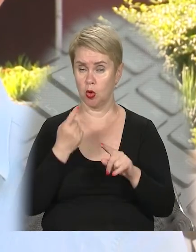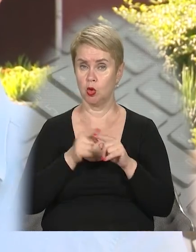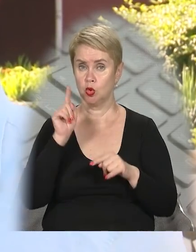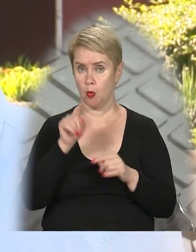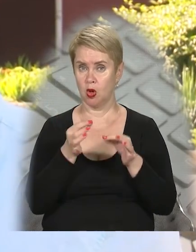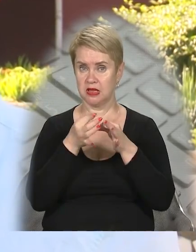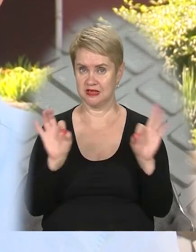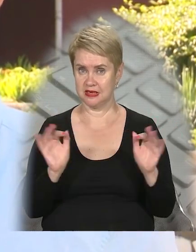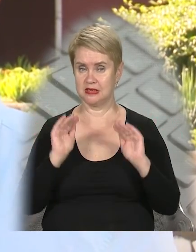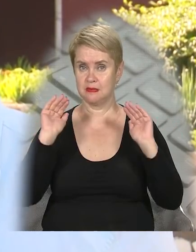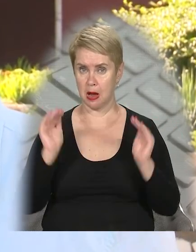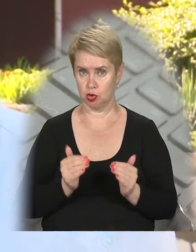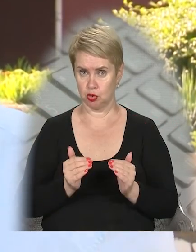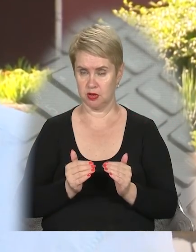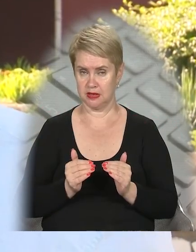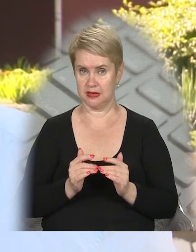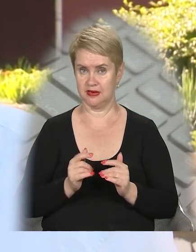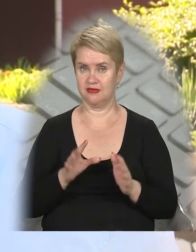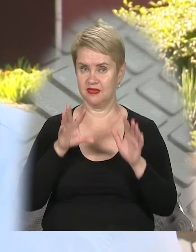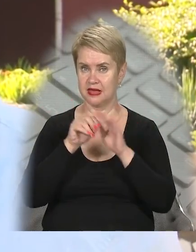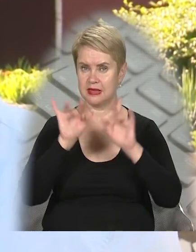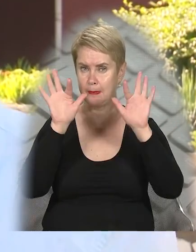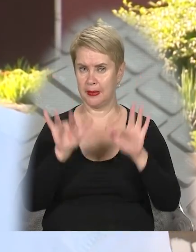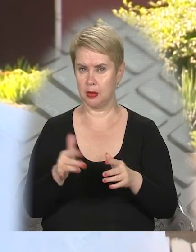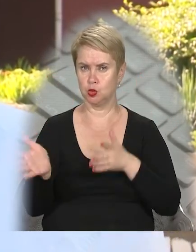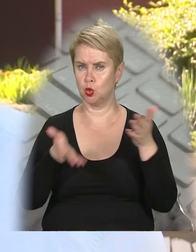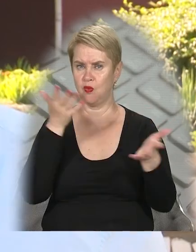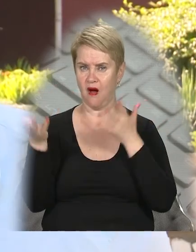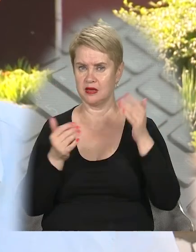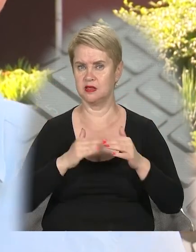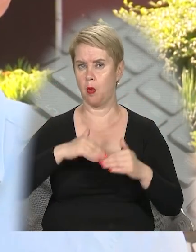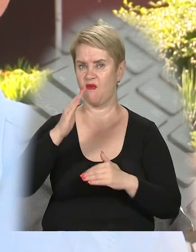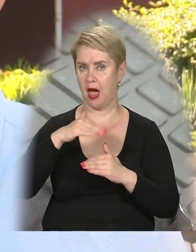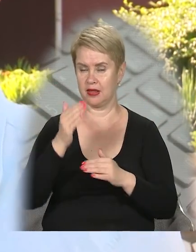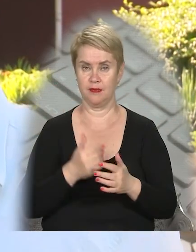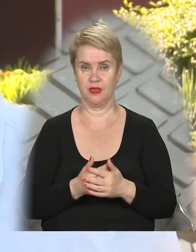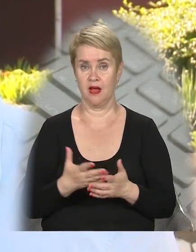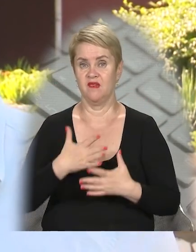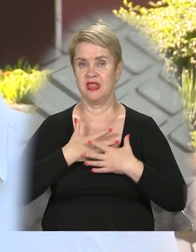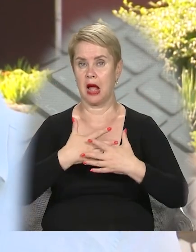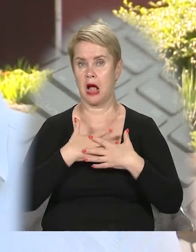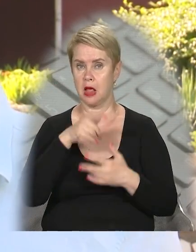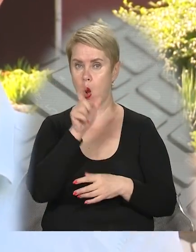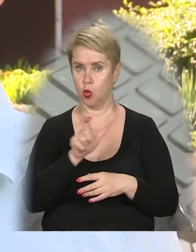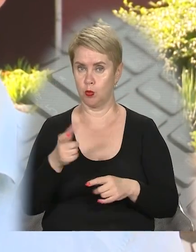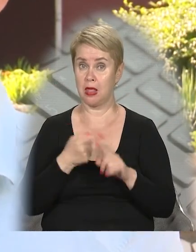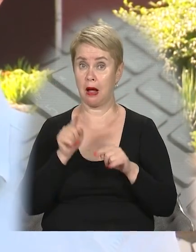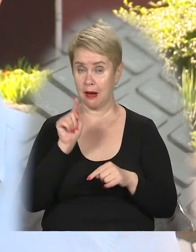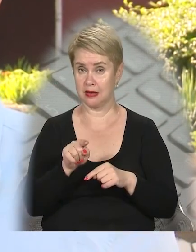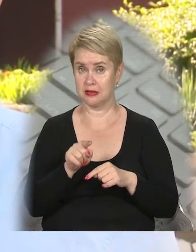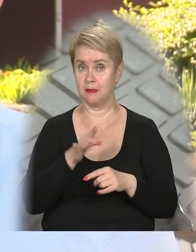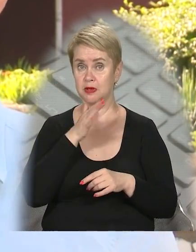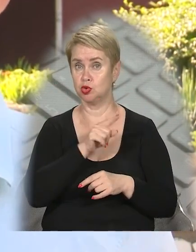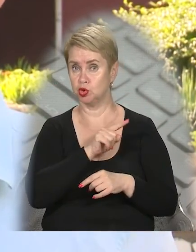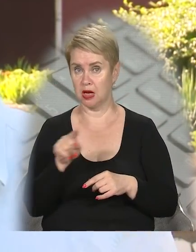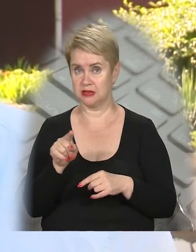дозволяє зменшувати знесення пилу, здування пилу з поверхні і вдихання людьми якраз під